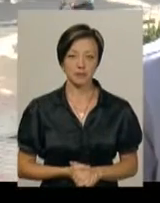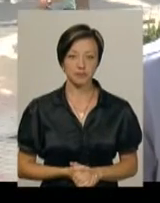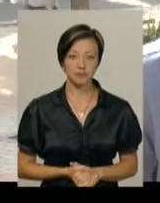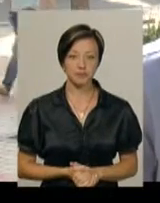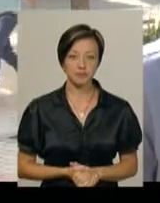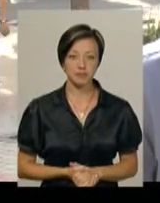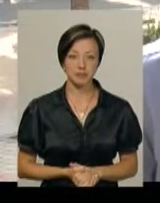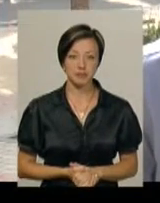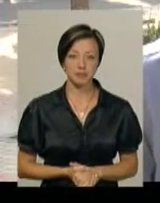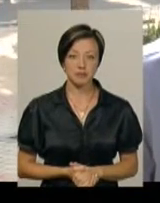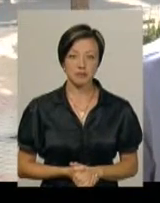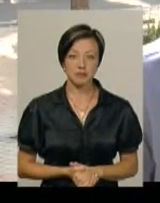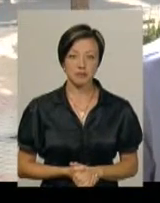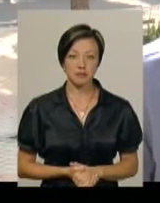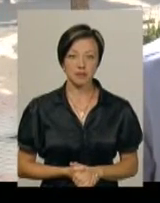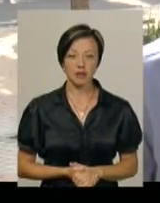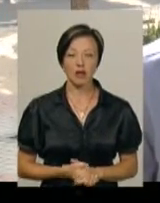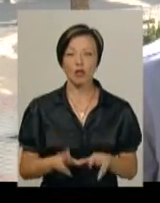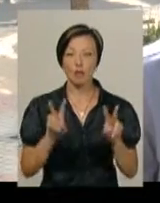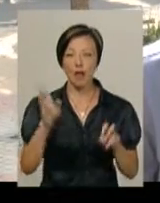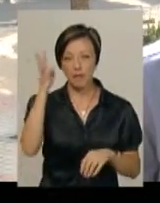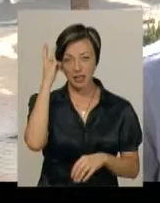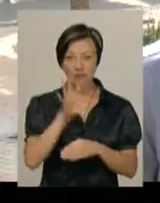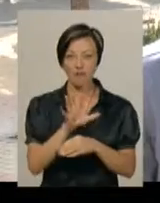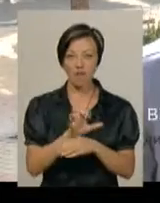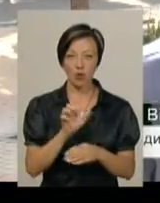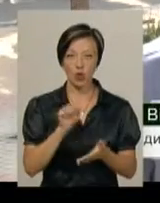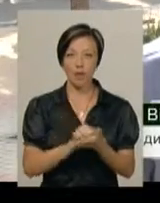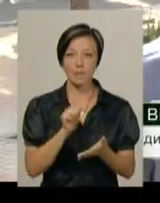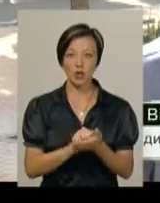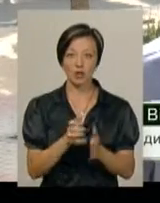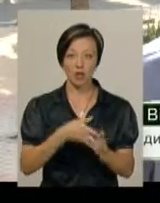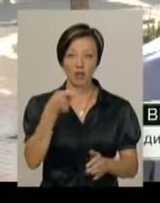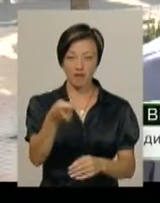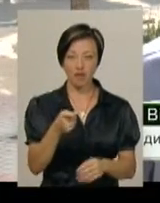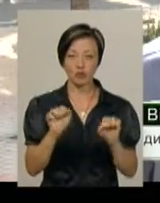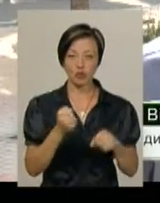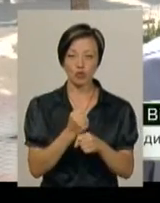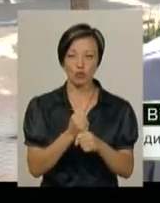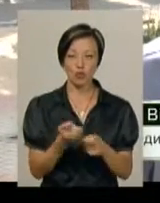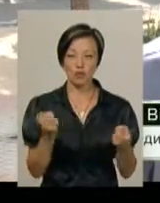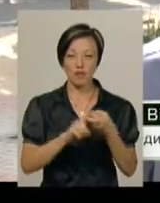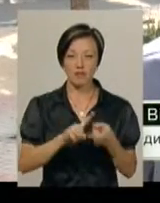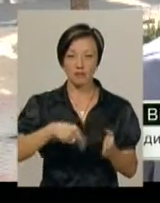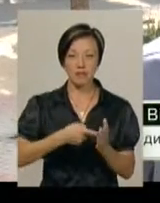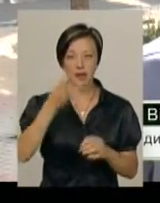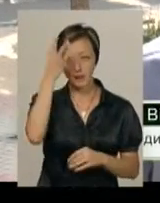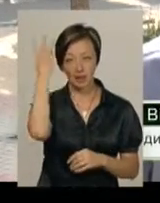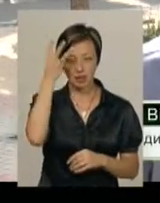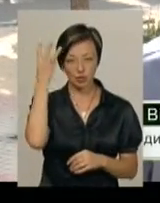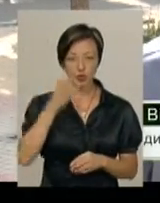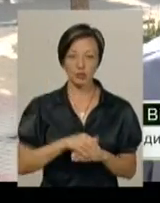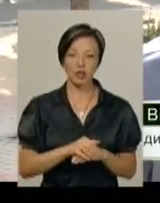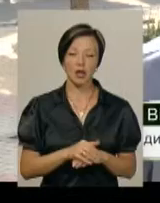У номінації «Хмельницький фоторепортер» можна подавати роботи, які стосуються безпосередньо міста Хмельницького,